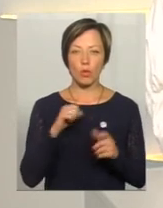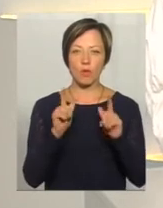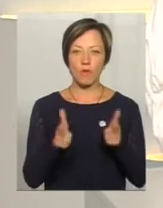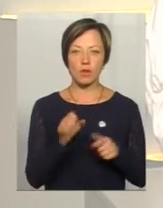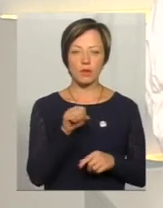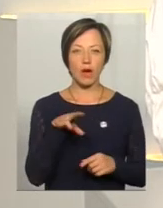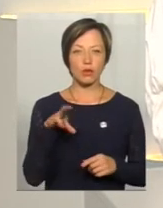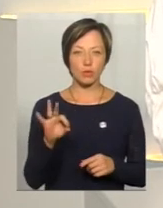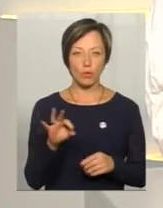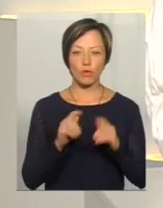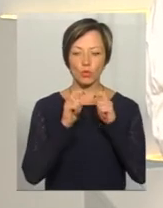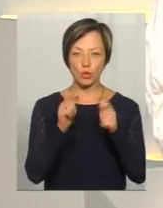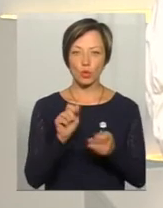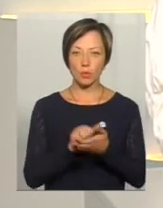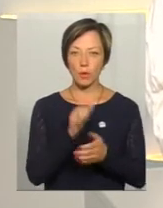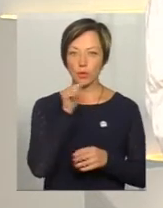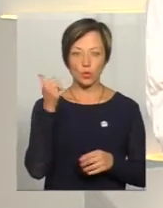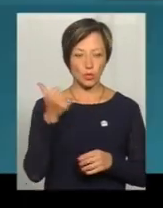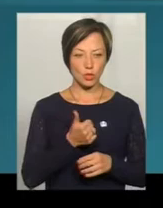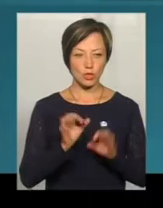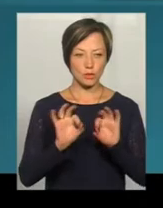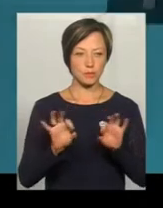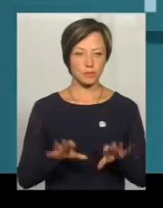минулого тижня. Нагадаємо, як це було.